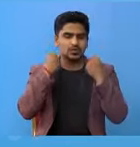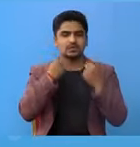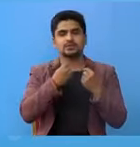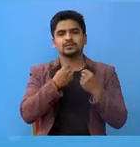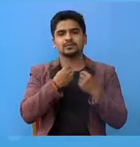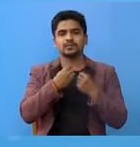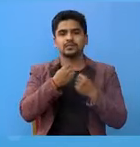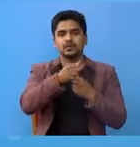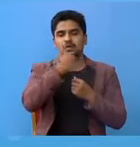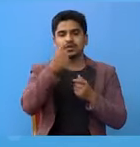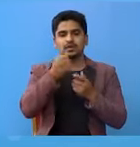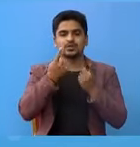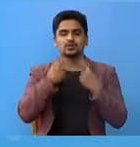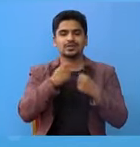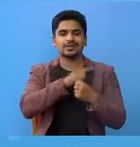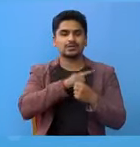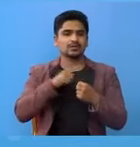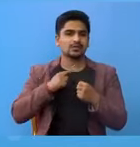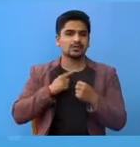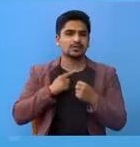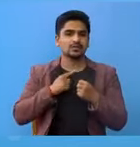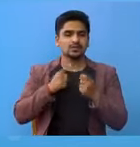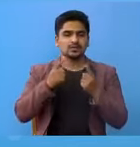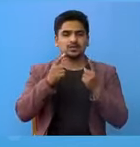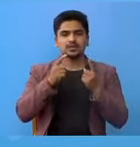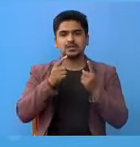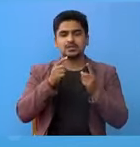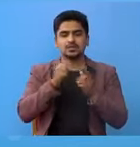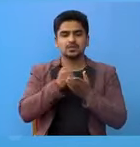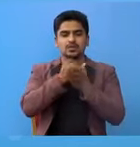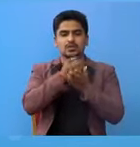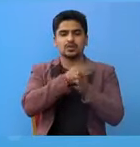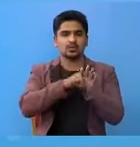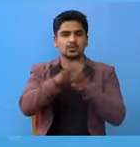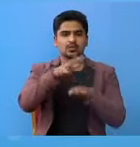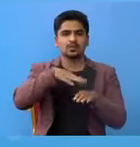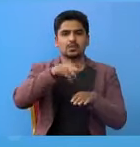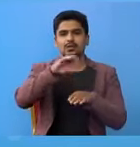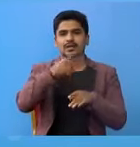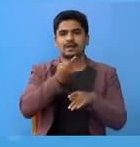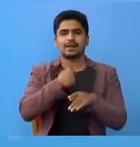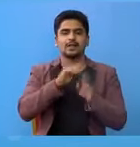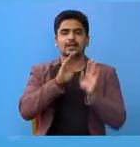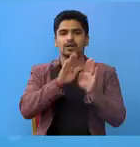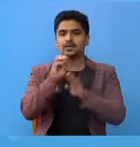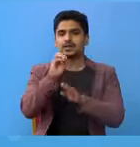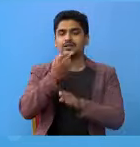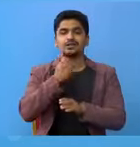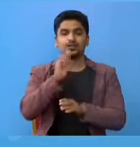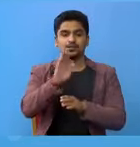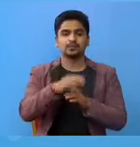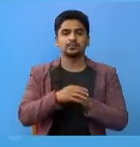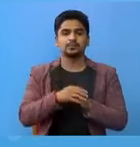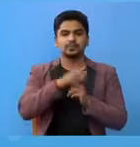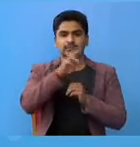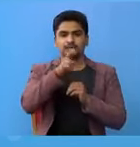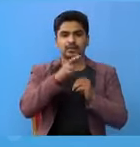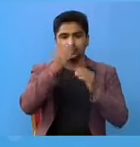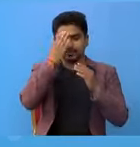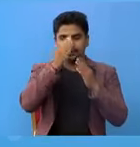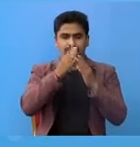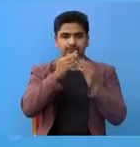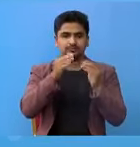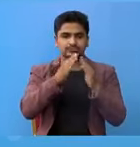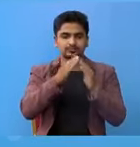स्टाप अन्य स्वास्तेकर मी सुबेच्छुक 111 सब इलाईचे आमी धन्यबाद दिने चाहां छो रा डिस्चाज को